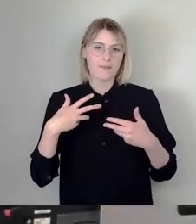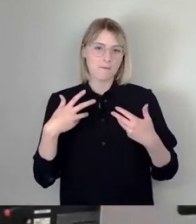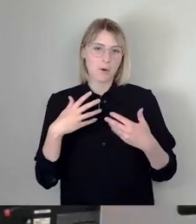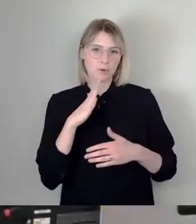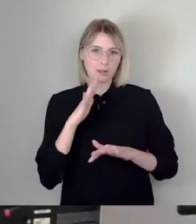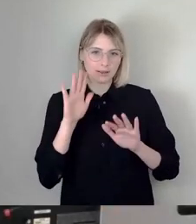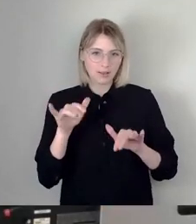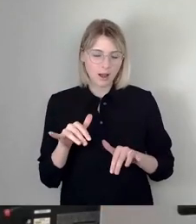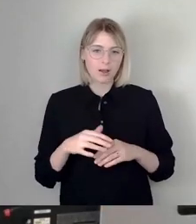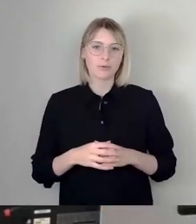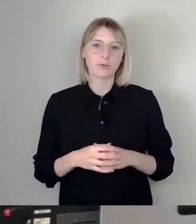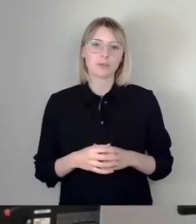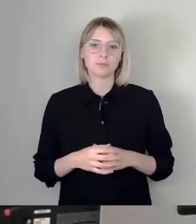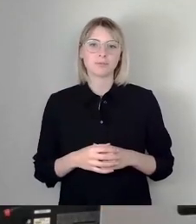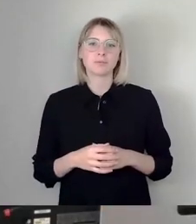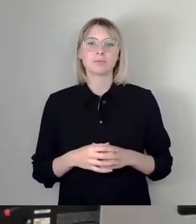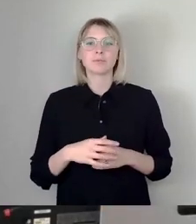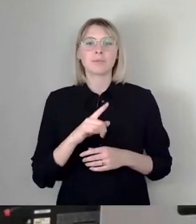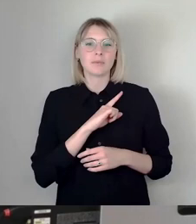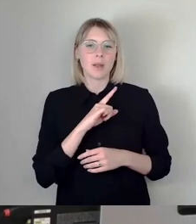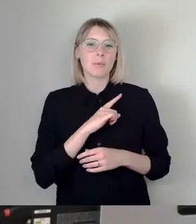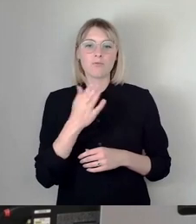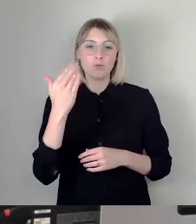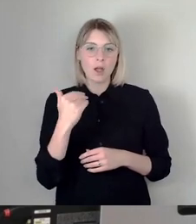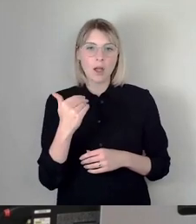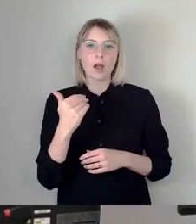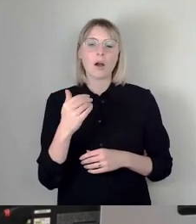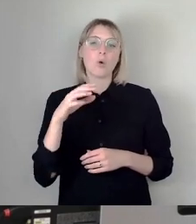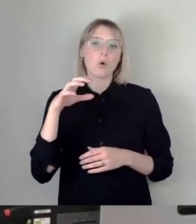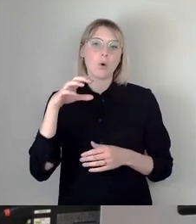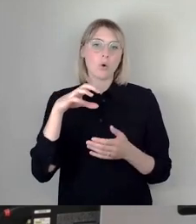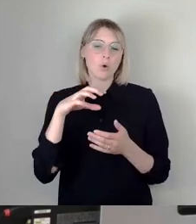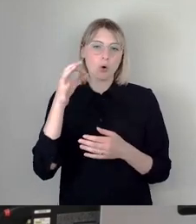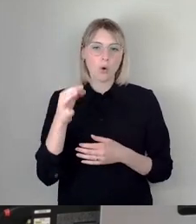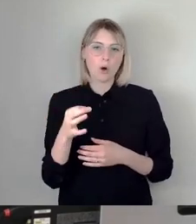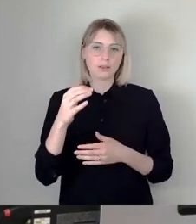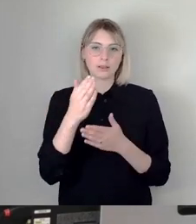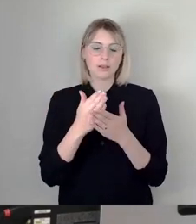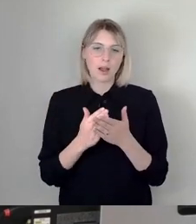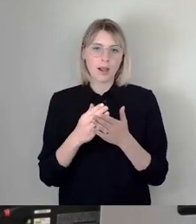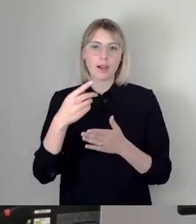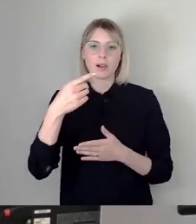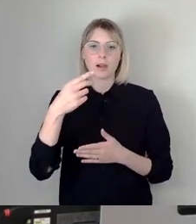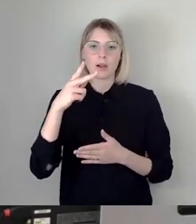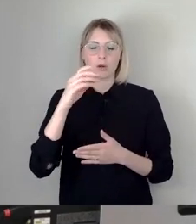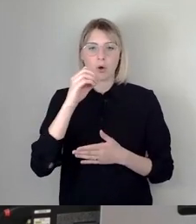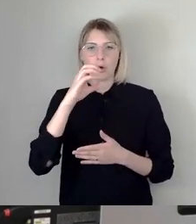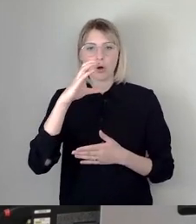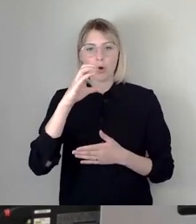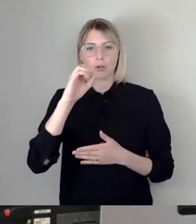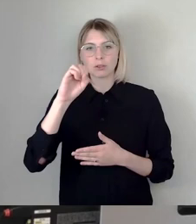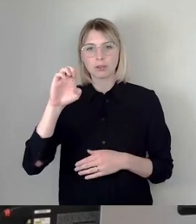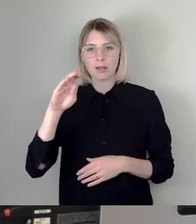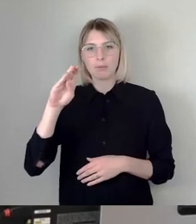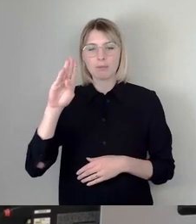Ich komme aus dem Ortsteil Kossebaude, wo der schöne Stausee liegt. Und wir kämpfen seit fünf